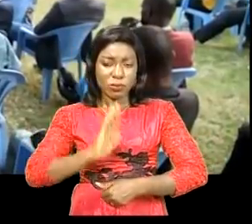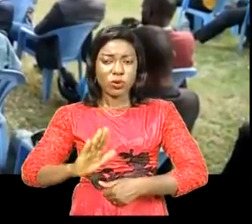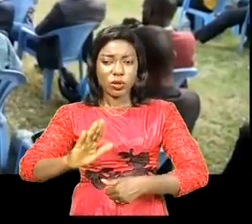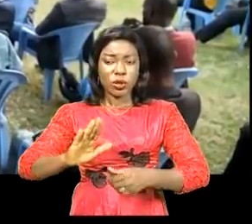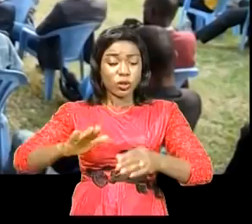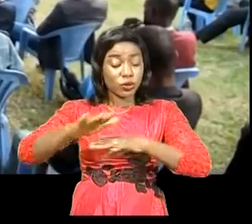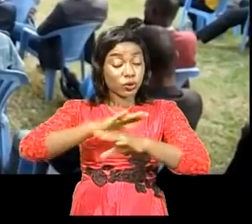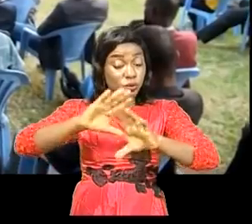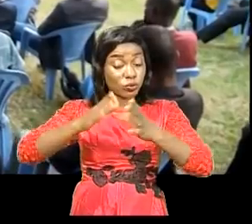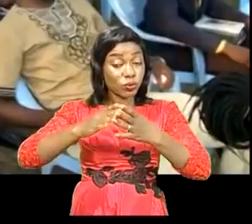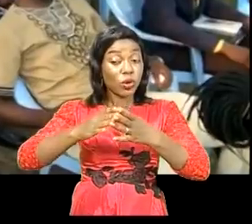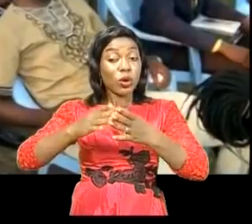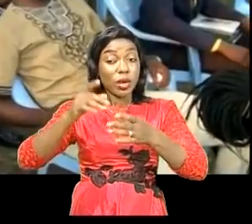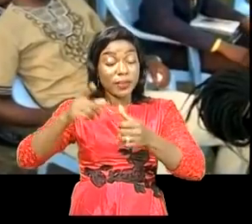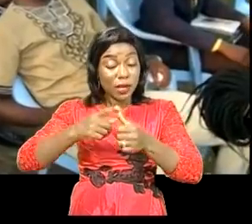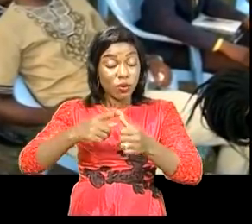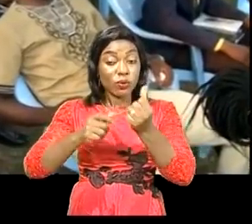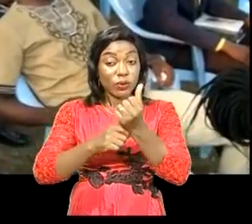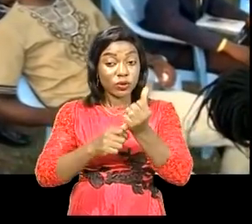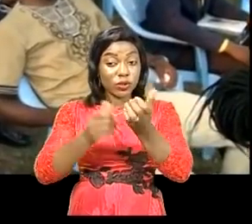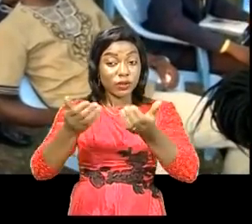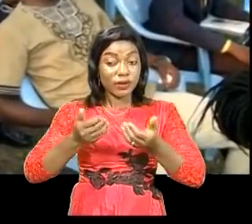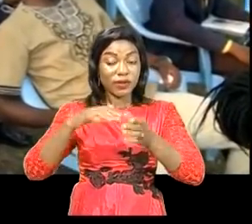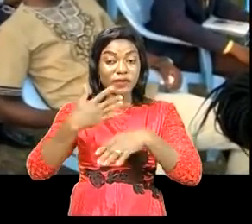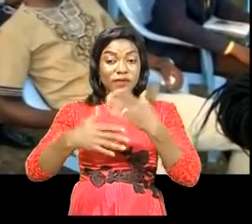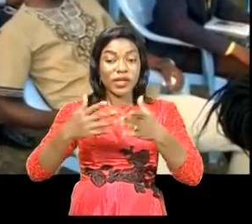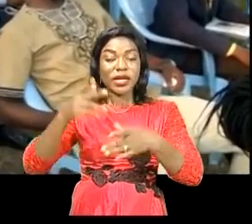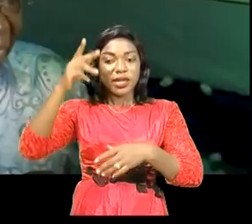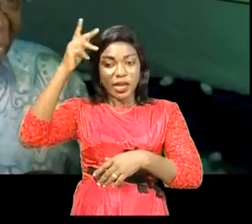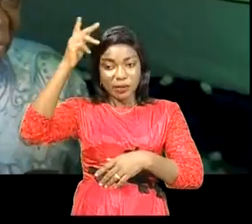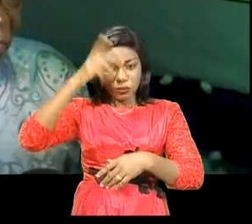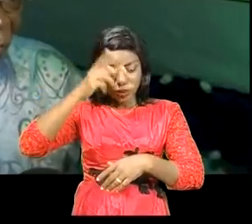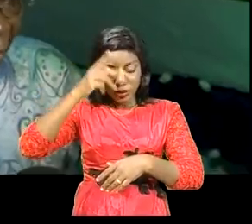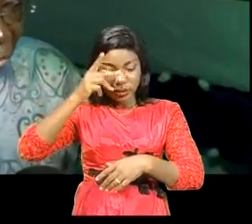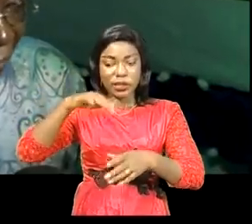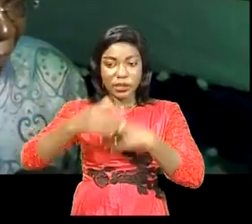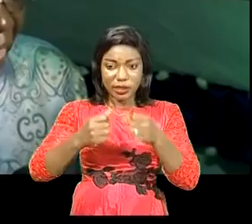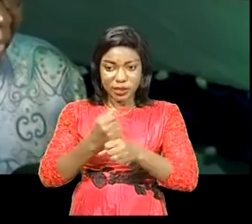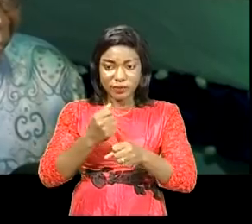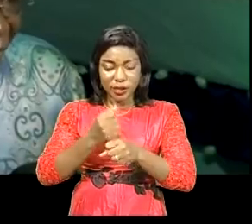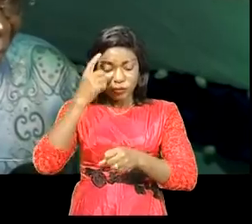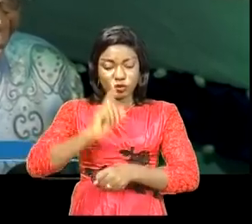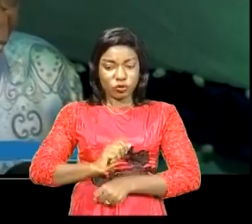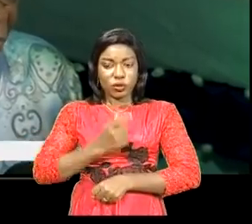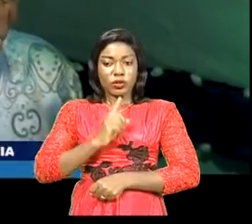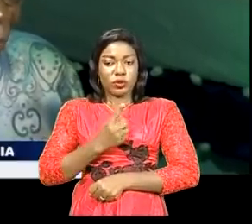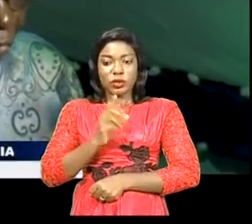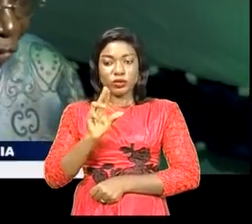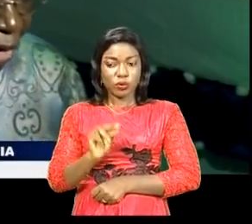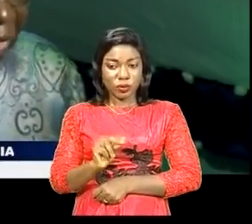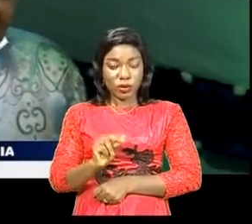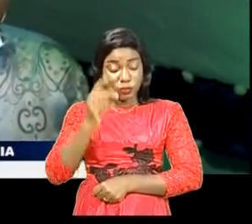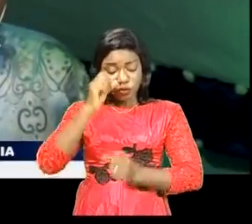ceux qui veulent faire la politique c'est de travailler toujours pour un idéal il ne pas seulement aller faire la politique pour le